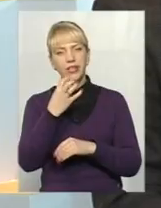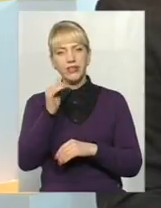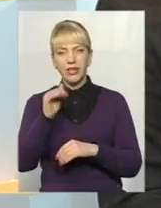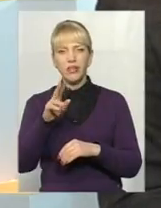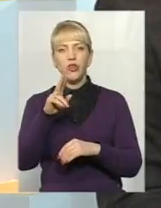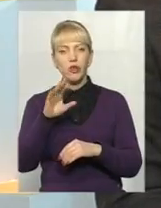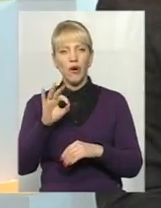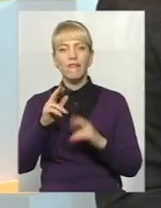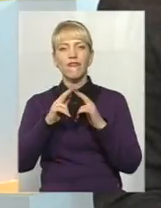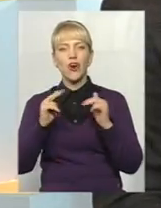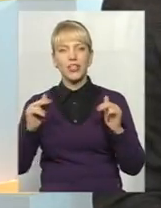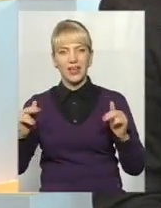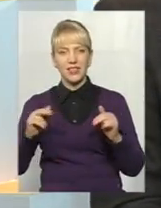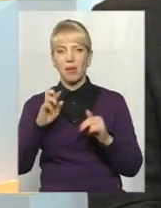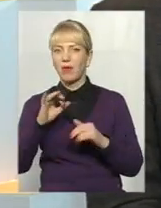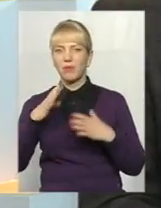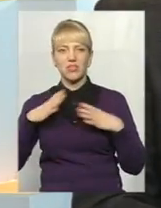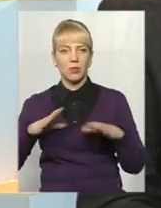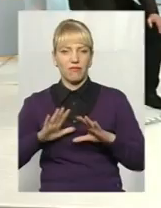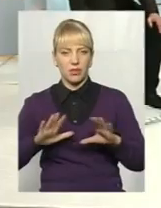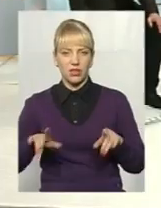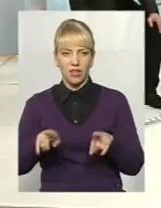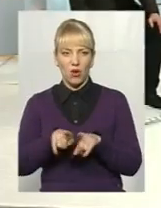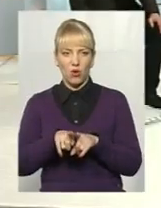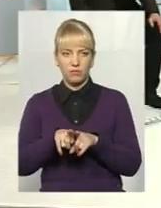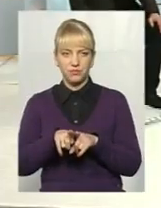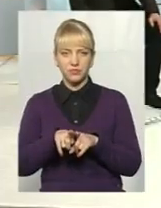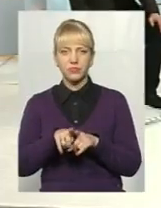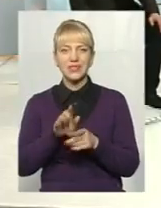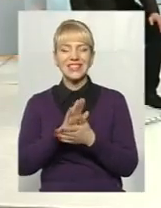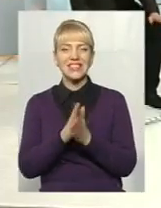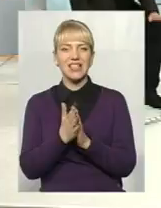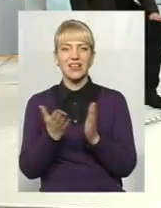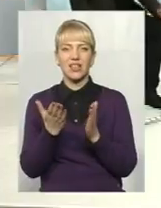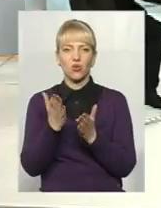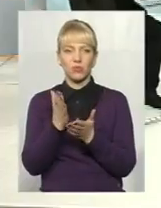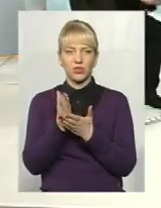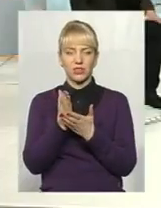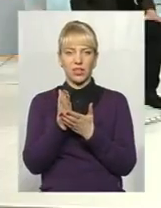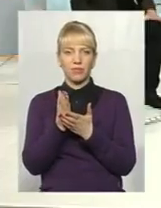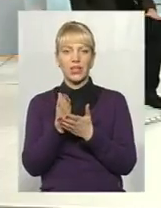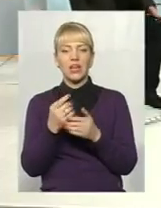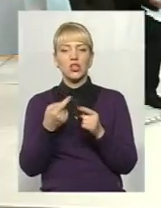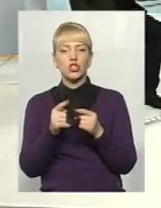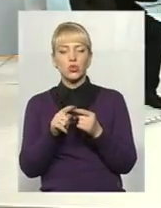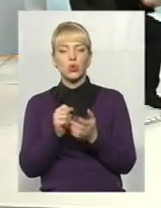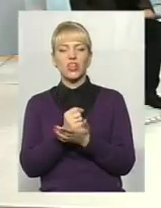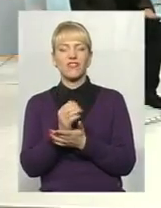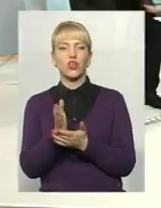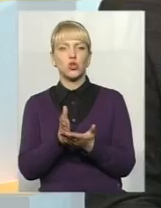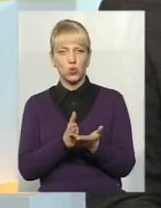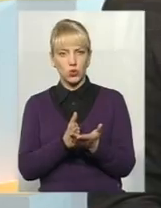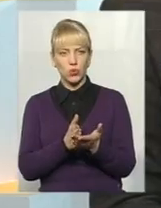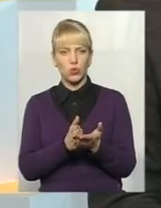фортеця би, може, не витримала в такому відношенні. В такому стані, як вона є. Так, і в такому, як з інфраструктурою, і з тим